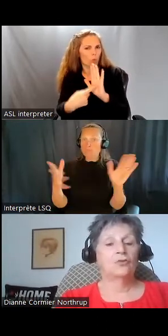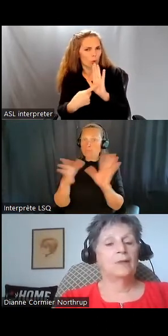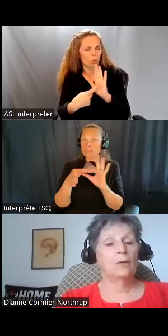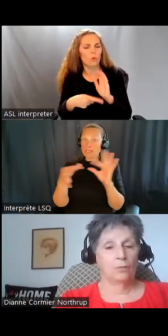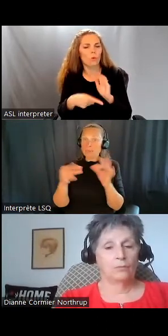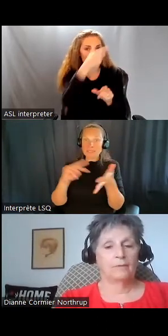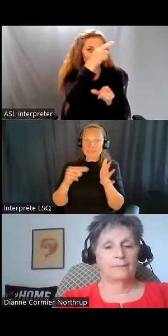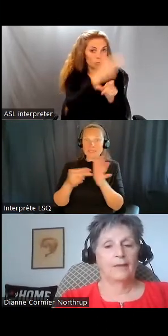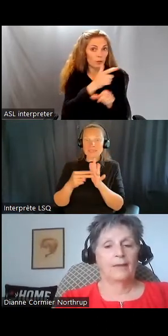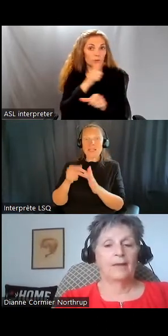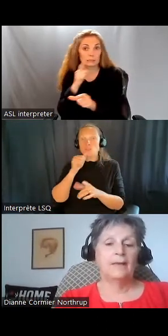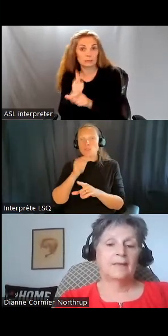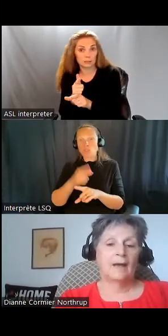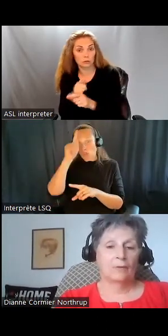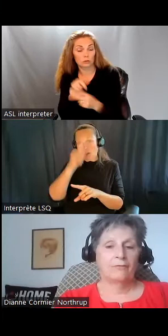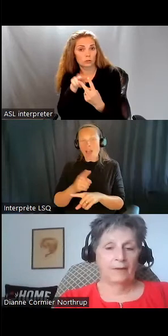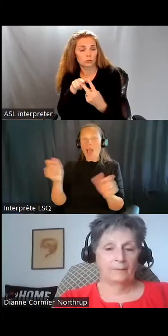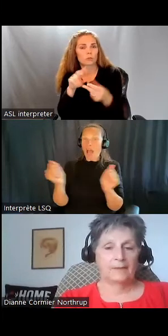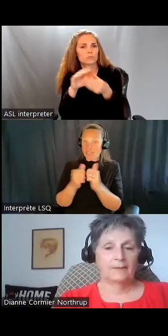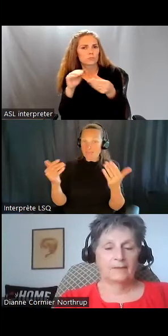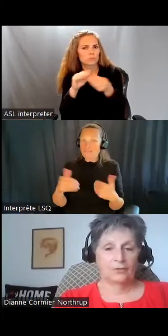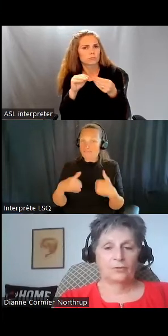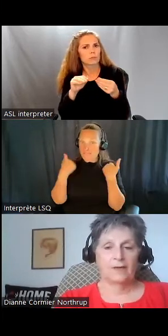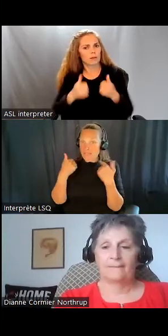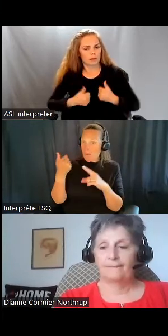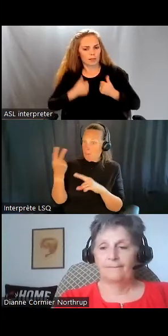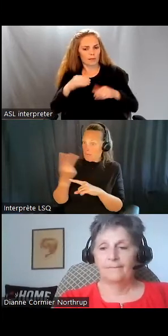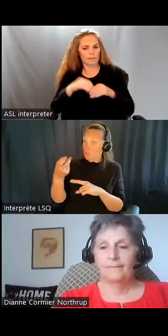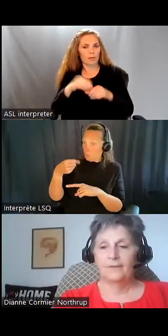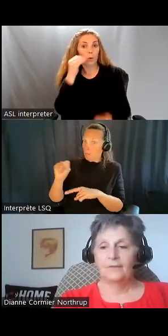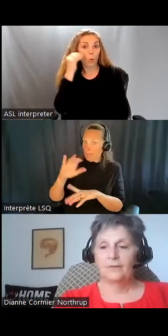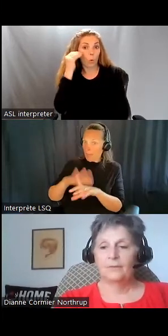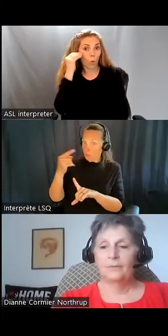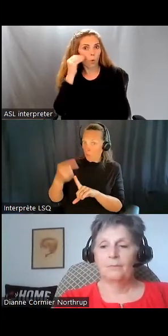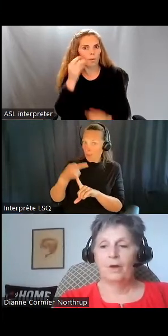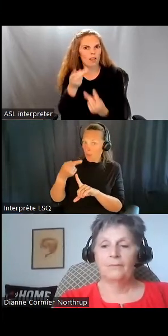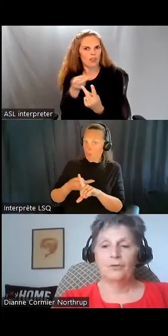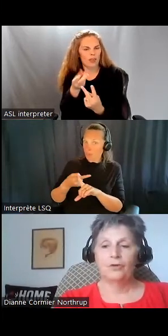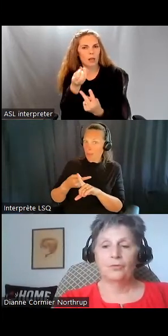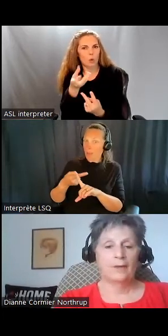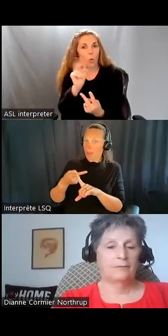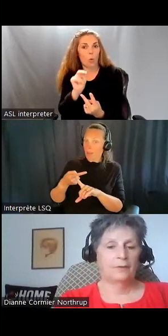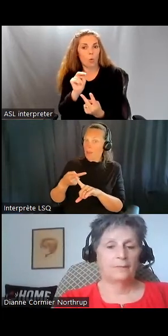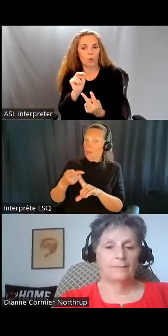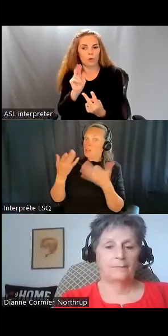vivent dans une maison dont ils sont propriétaires et c'est l'histoire de notre famille.